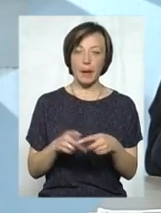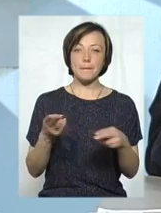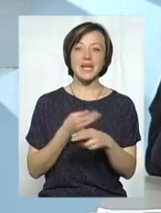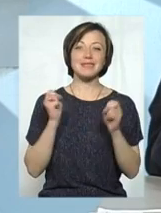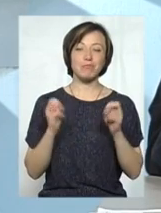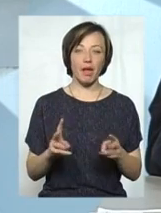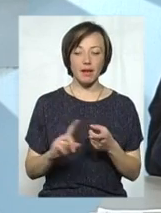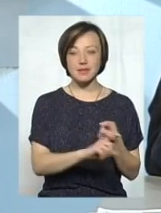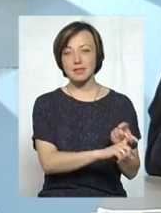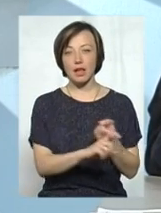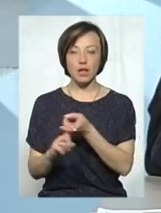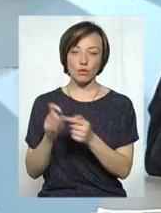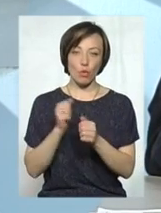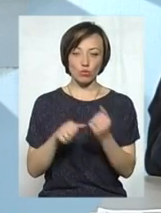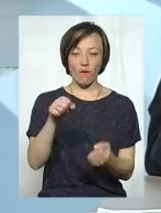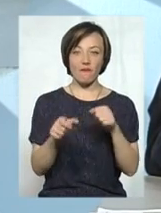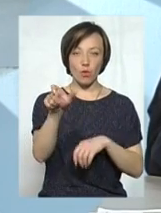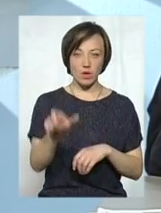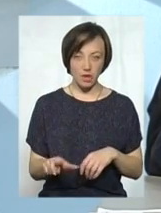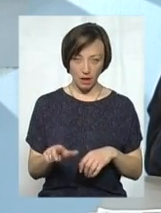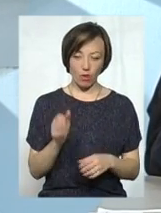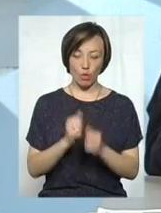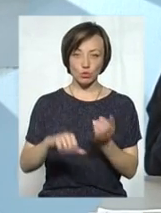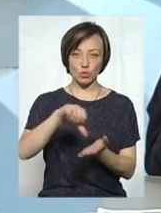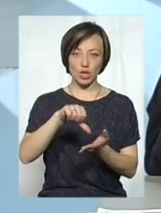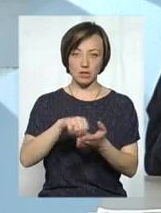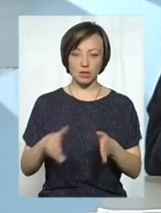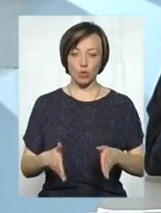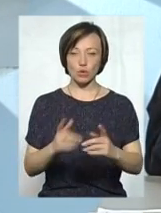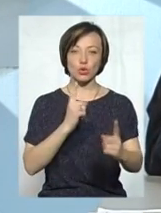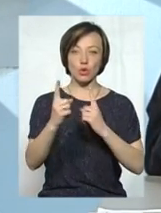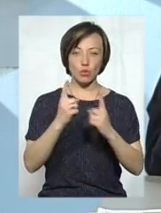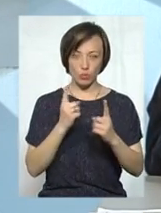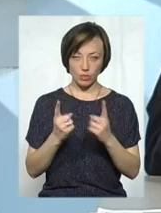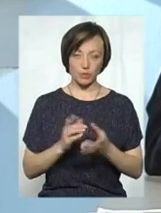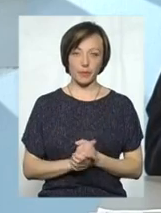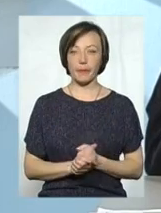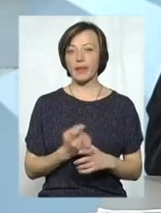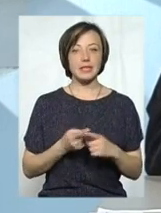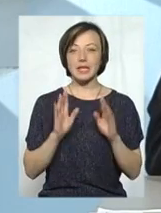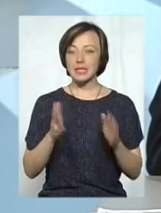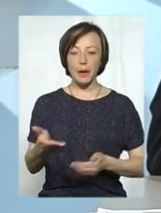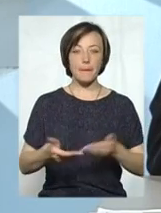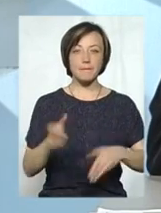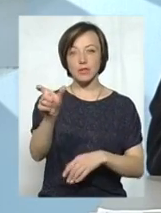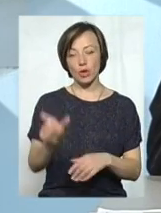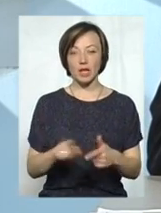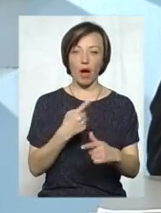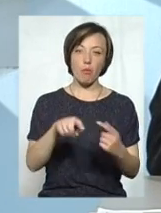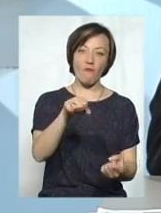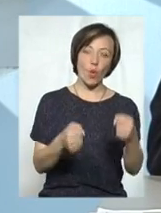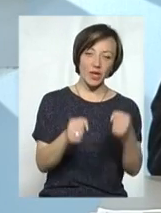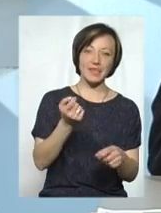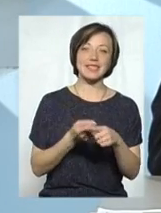залежить від кожного водія або від кожного учасника дорожнього руху, який приймає в ній участь. Це не тільки пішохід або водій.